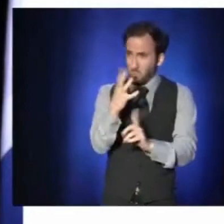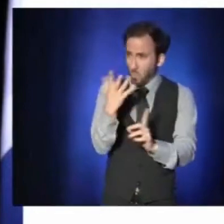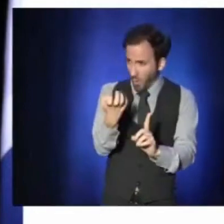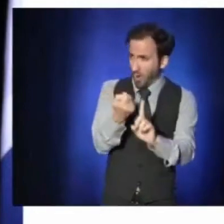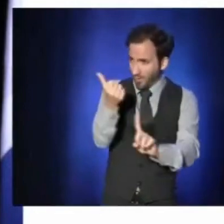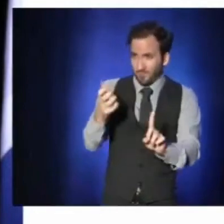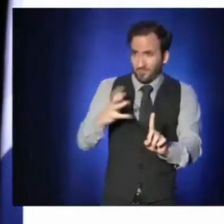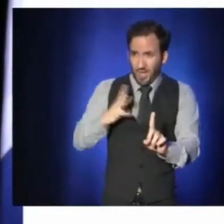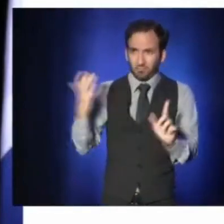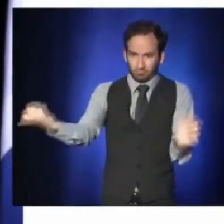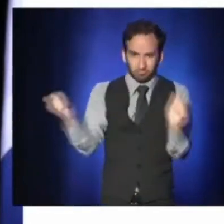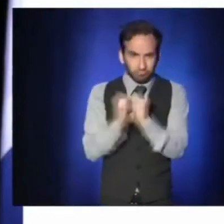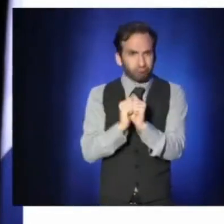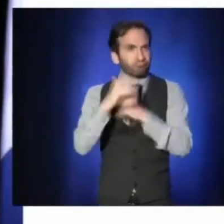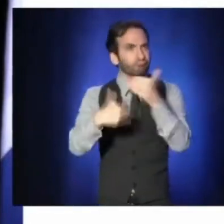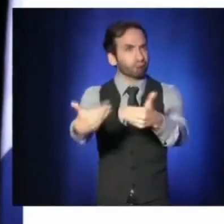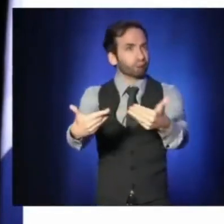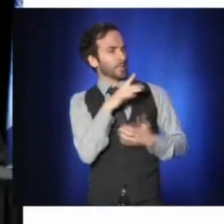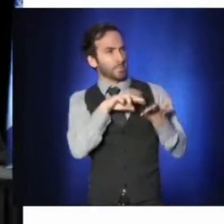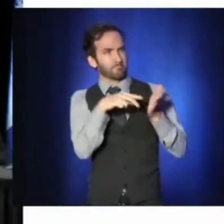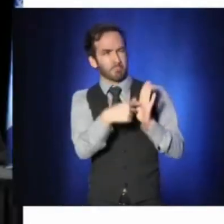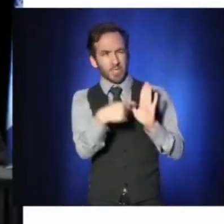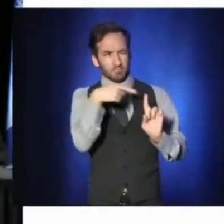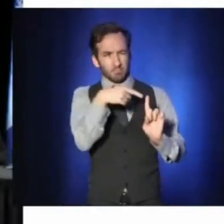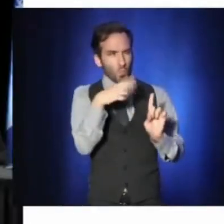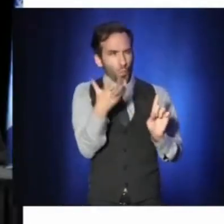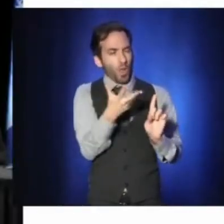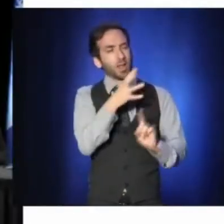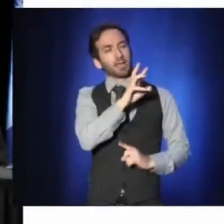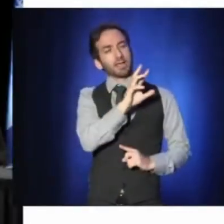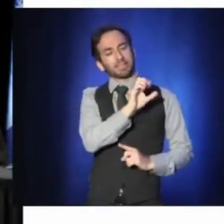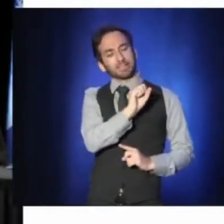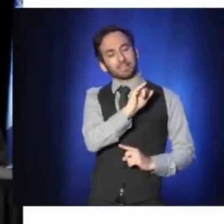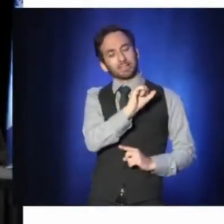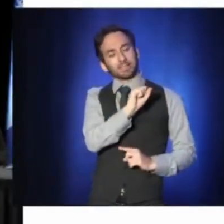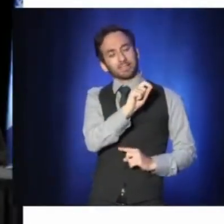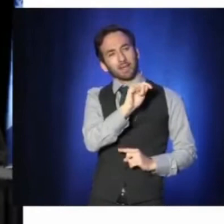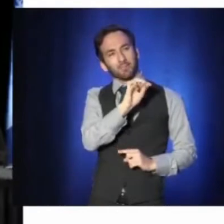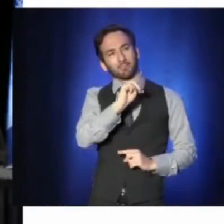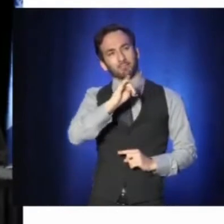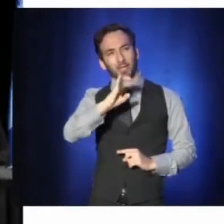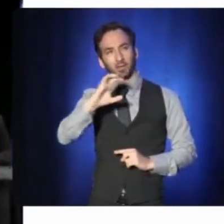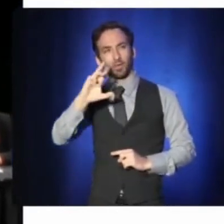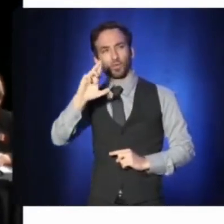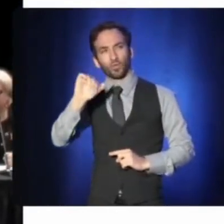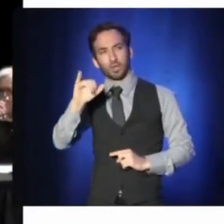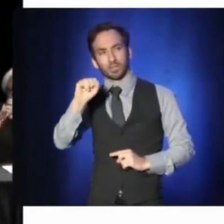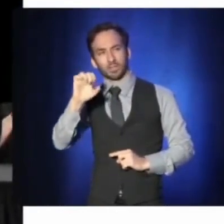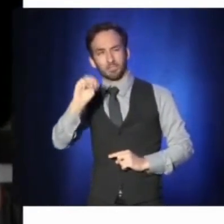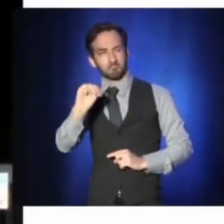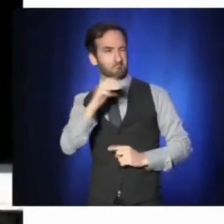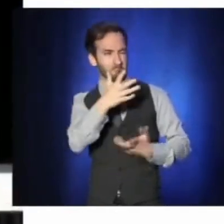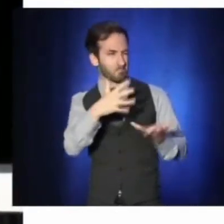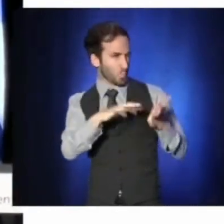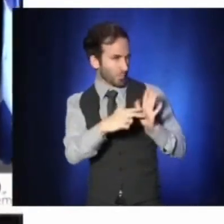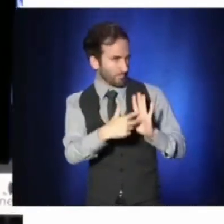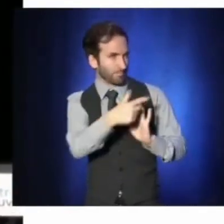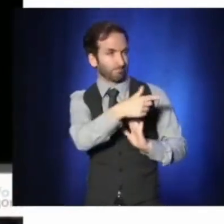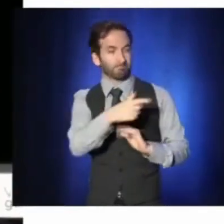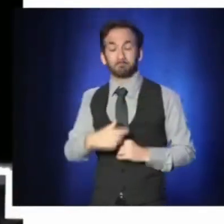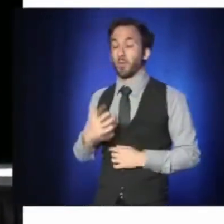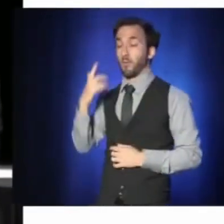Le groupe d'action composé de sept membres est dirigé par deux députés, des personnes de couleur. Les autres